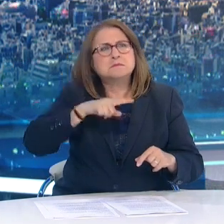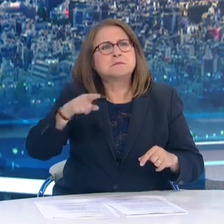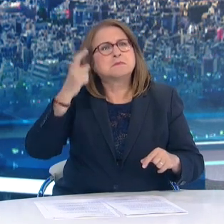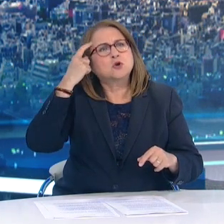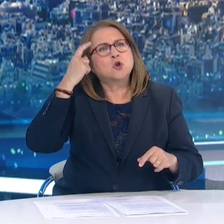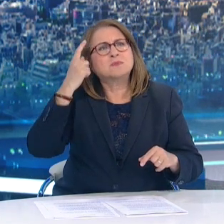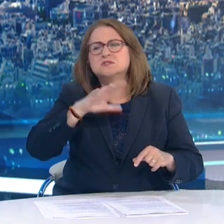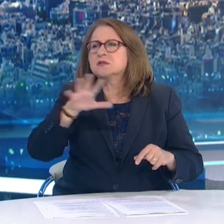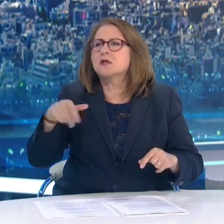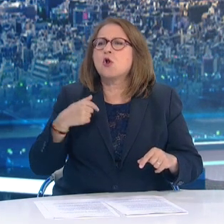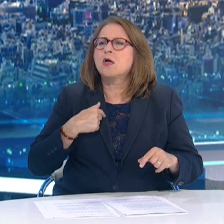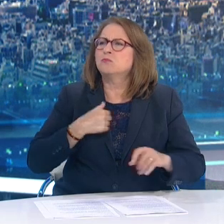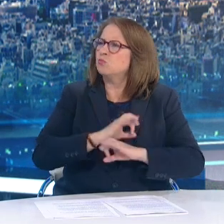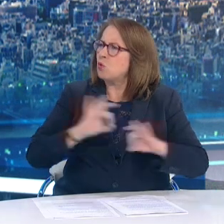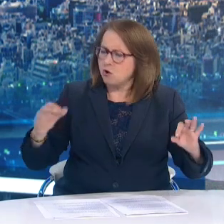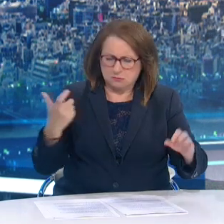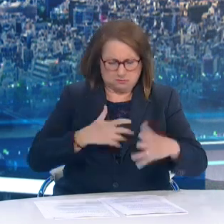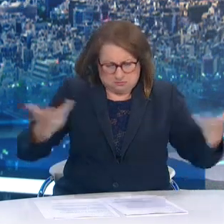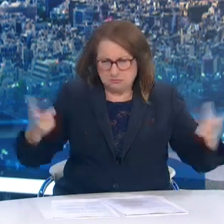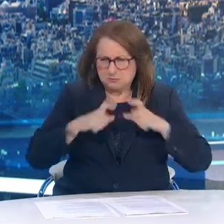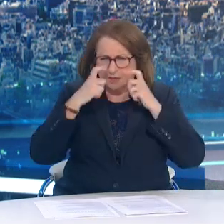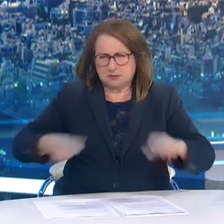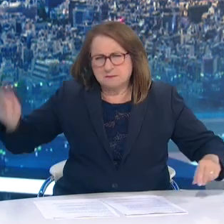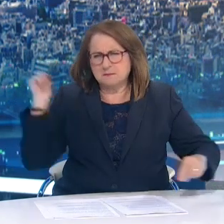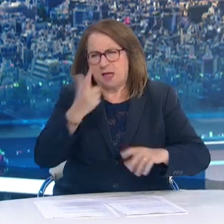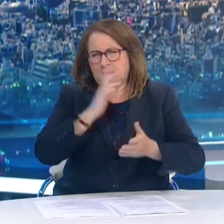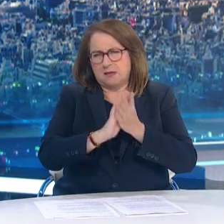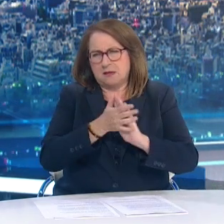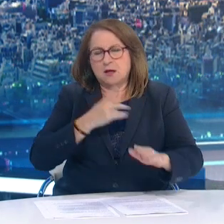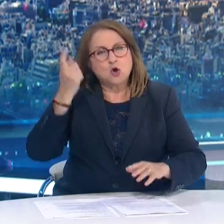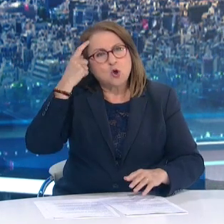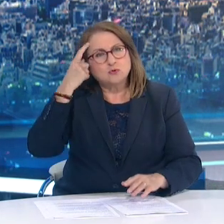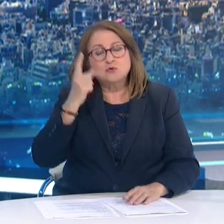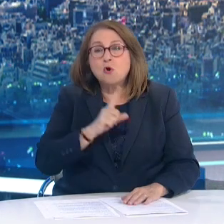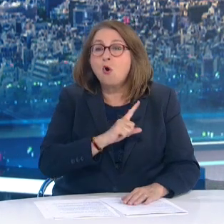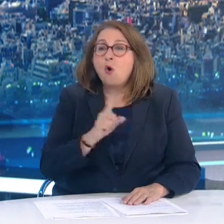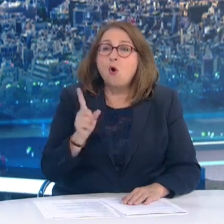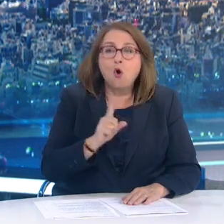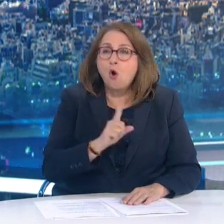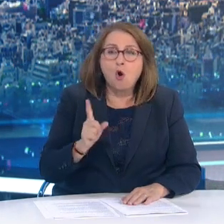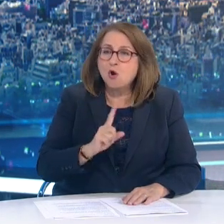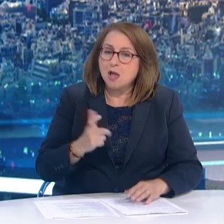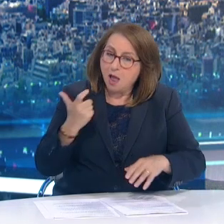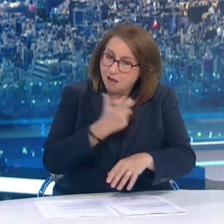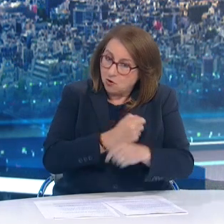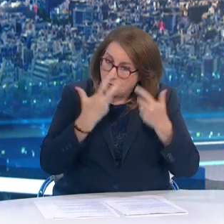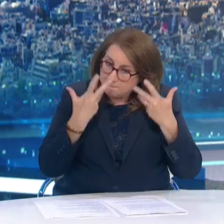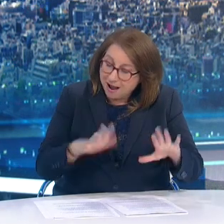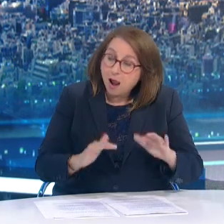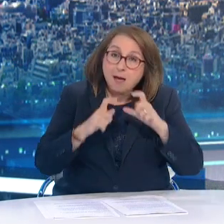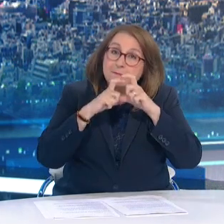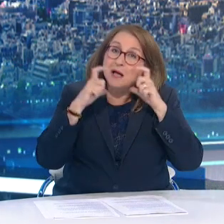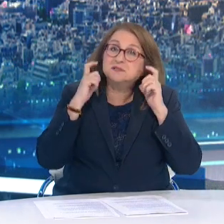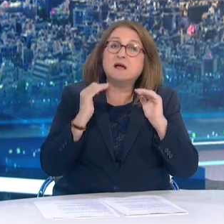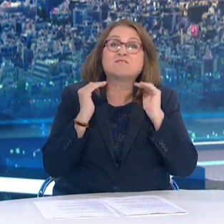εισηγηθήκαμε πετάξια της μάσκας. Συμπερισματικά λοιπόν η διασπορά της μετάλλαξης ΔΕΛΤΑ και εν γένει η πορεία της πανδημίας στη χώρα